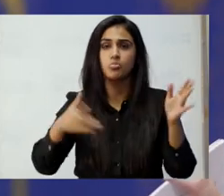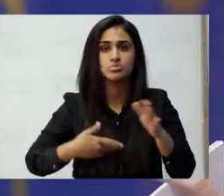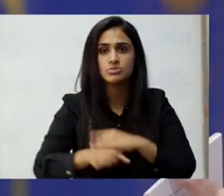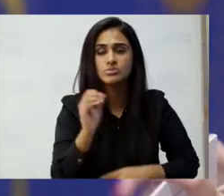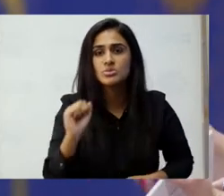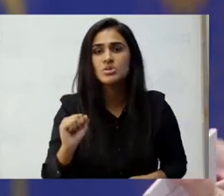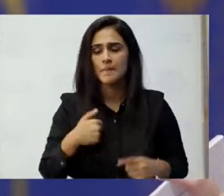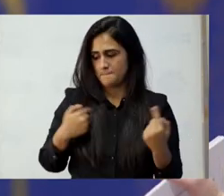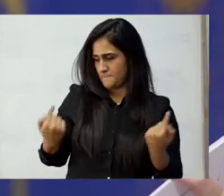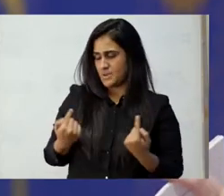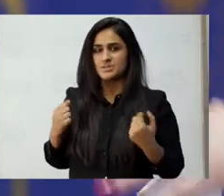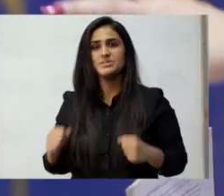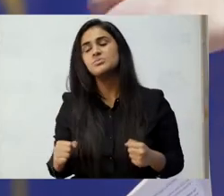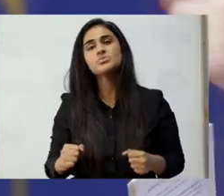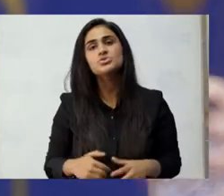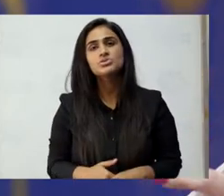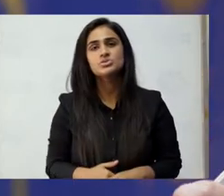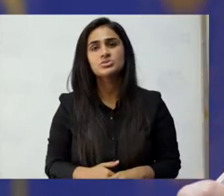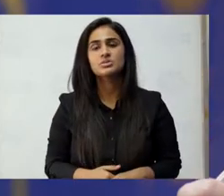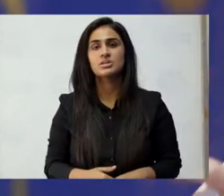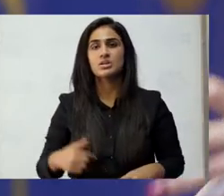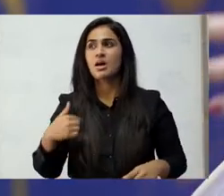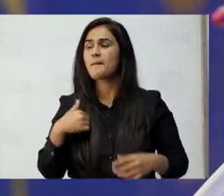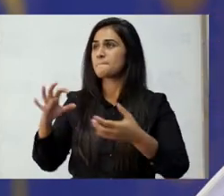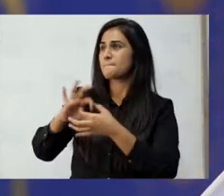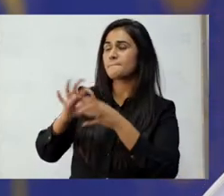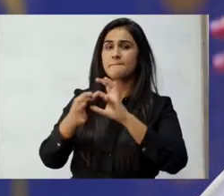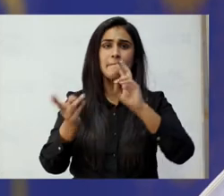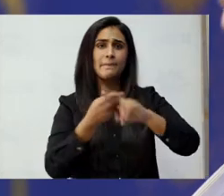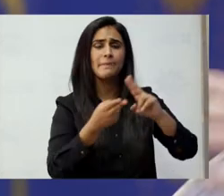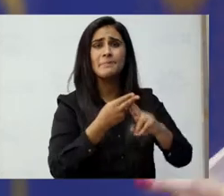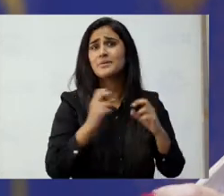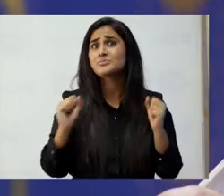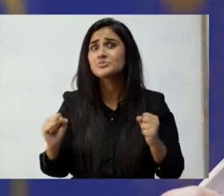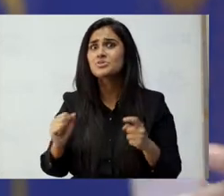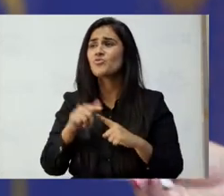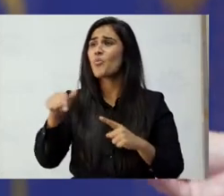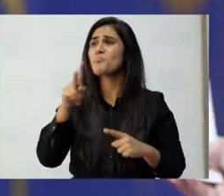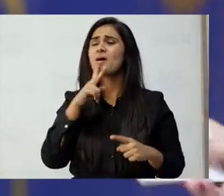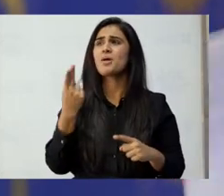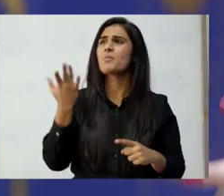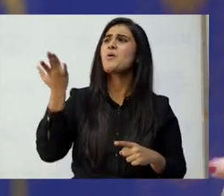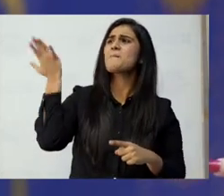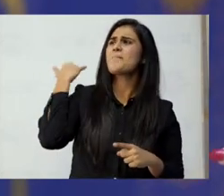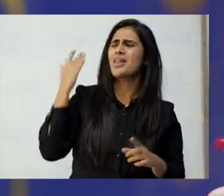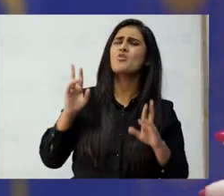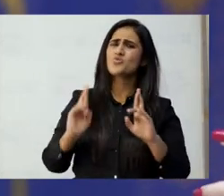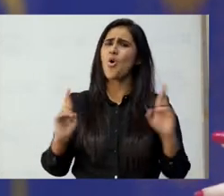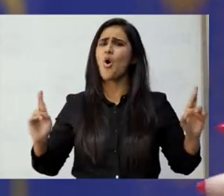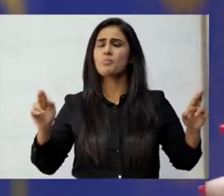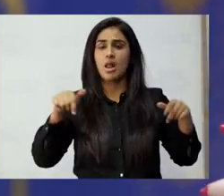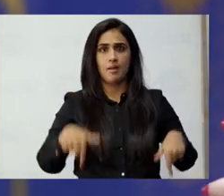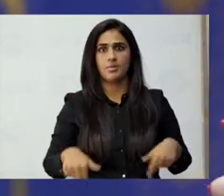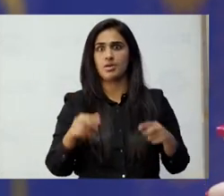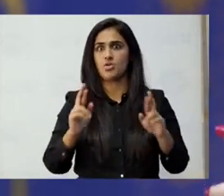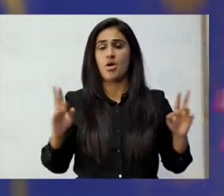ہم باہر نہیں جا سکتے ہم اپنی مرضی نہیں کر سکتے ہم میل ملاپ نہیں کر سکتے وہ باتیں جو بہت عام تھیں اب